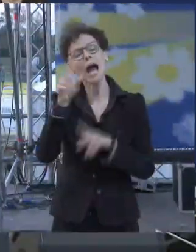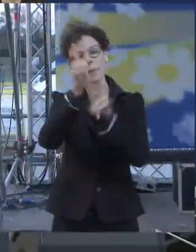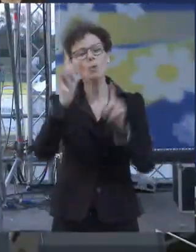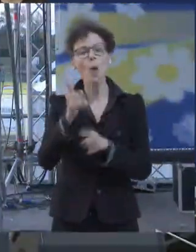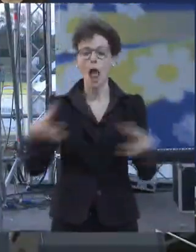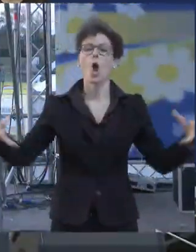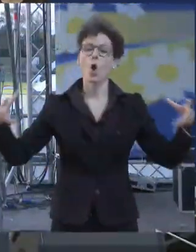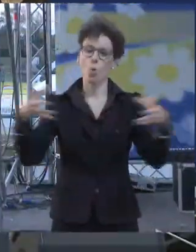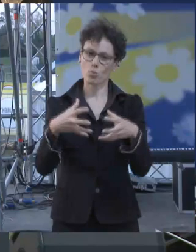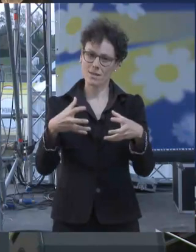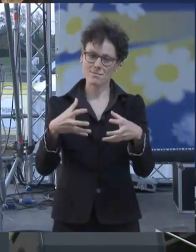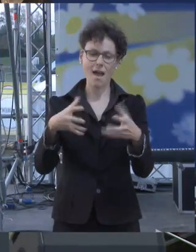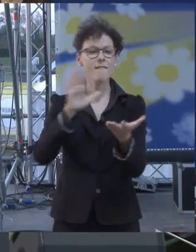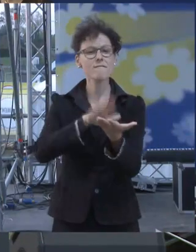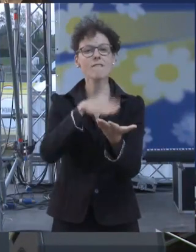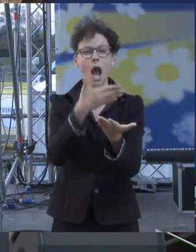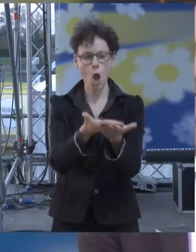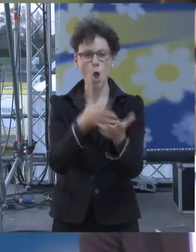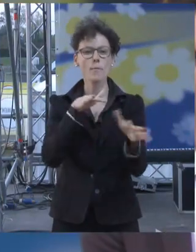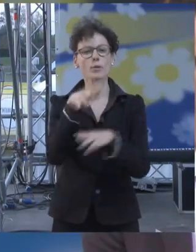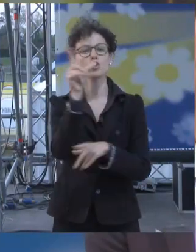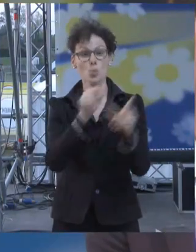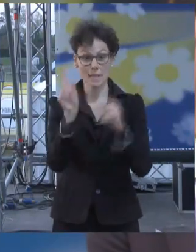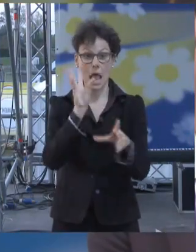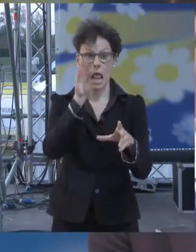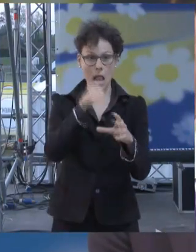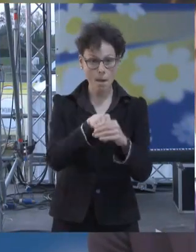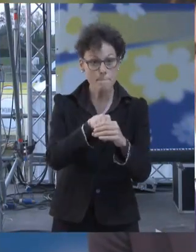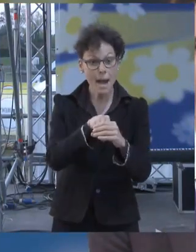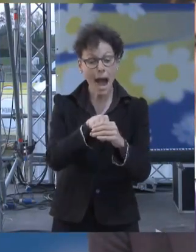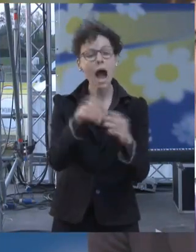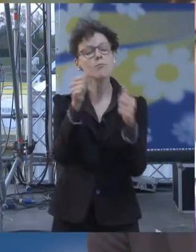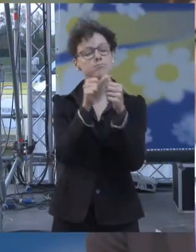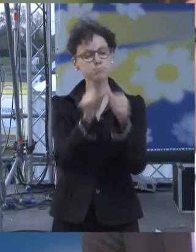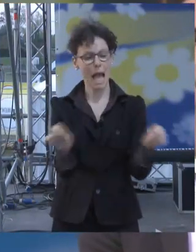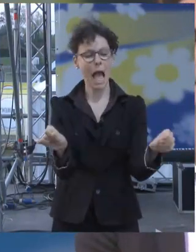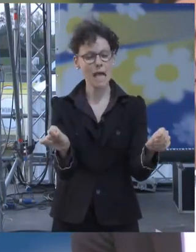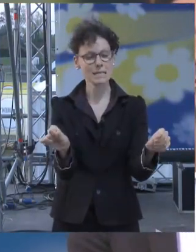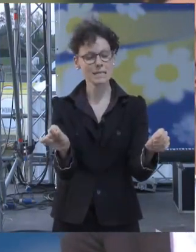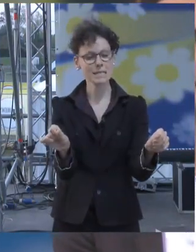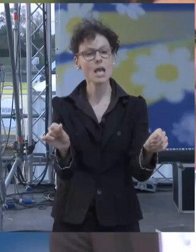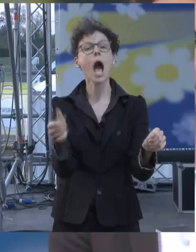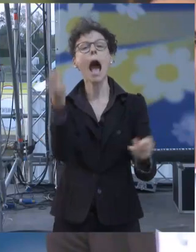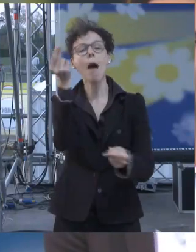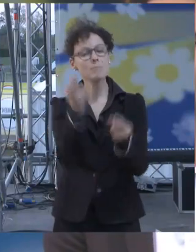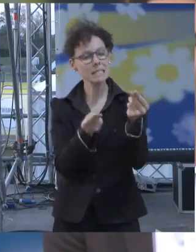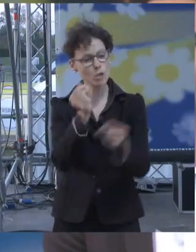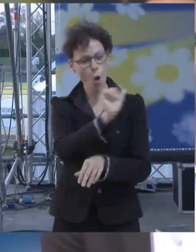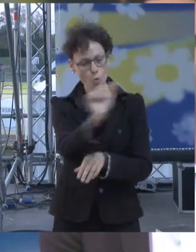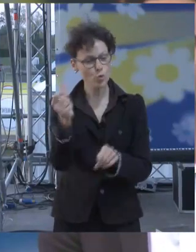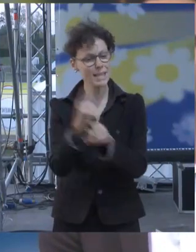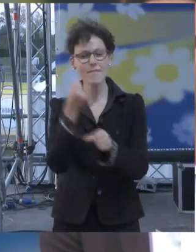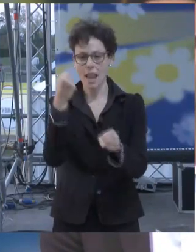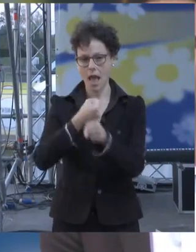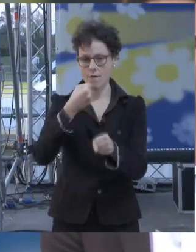parte del movimento 5 Stelle ma è l'elemento fondante su cui ogni amministratore cerca di lavorare